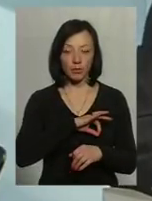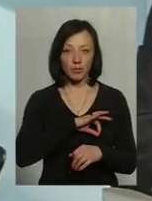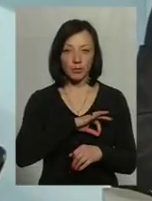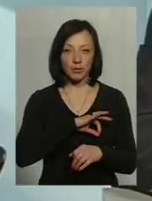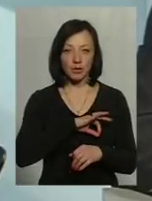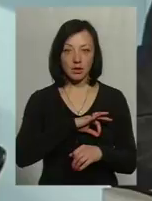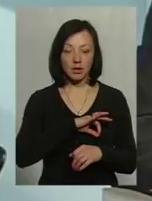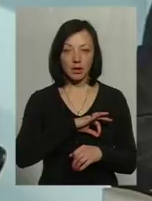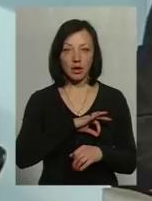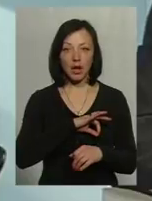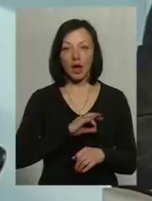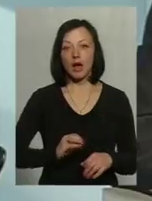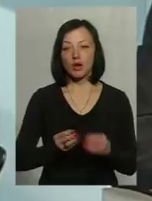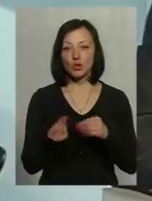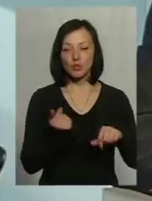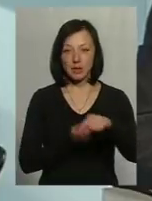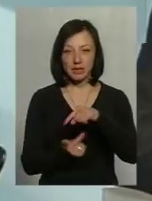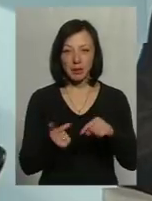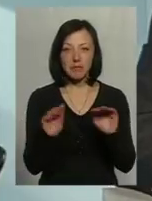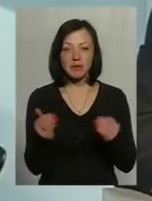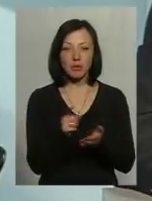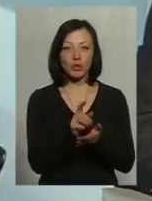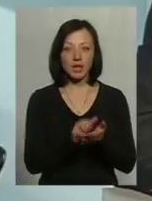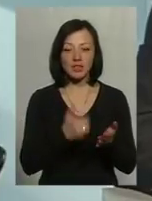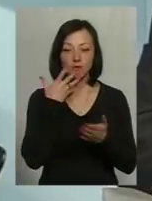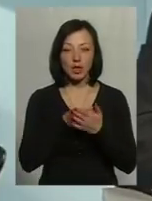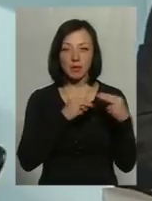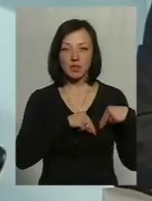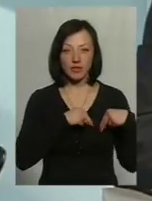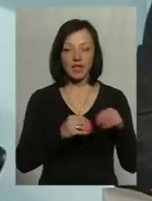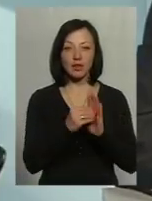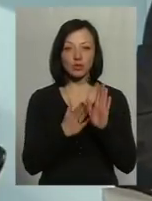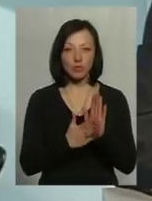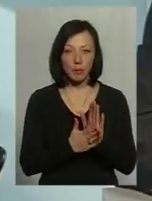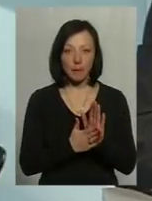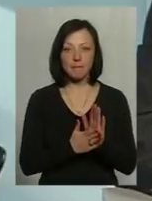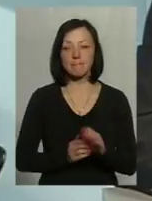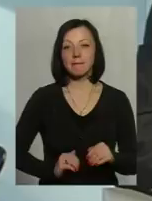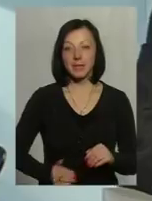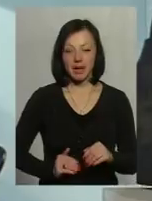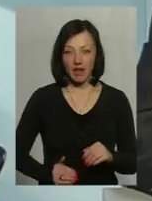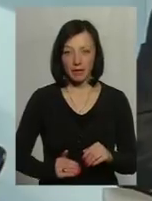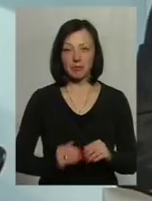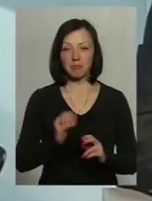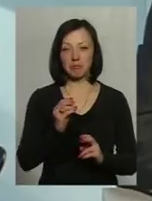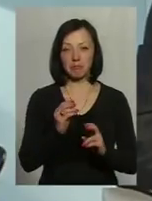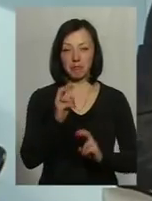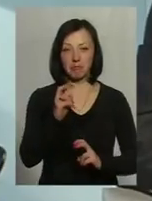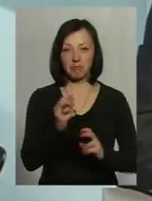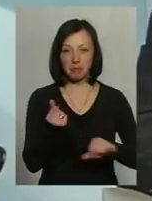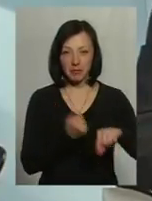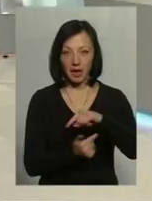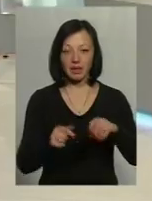суб'єкти господарювання для мінімізації податків. Він своїх найманих працівників реєстрував приватними підприємцями на загальній системі